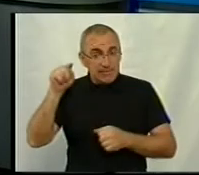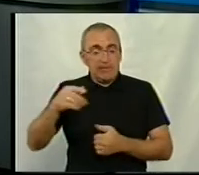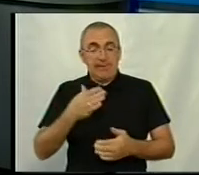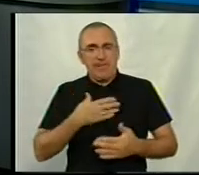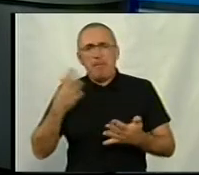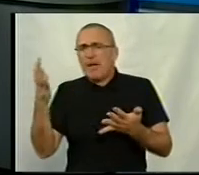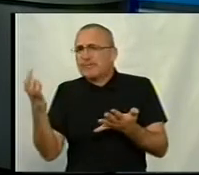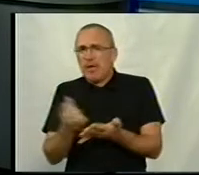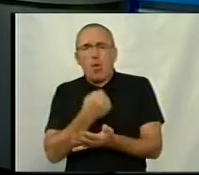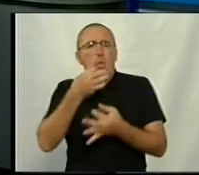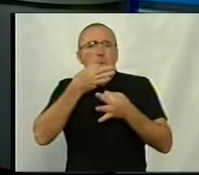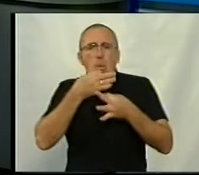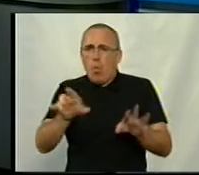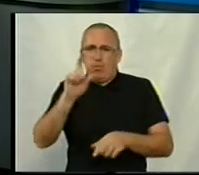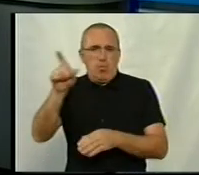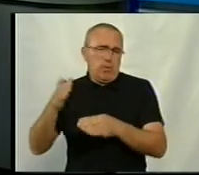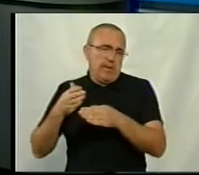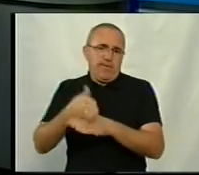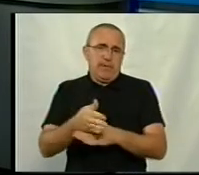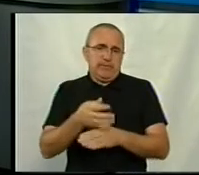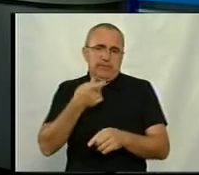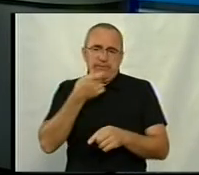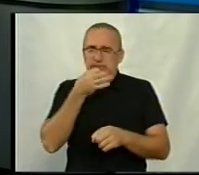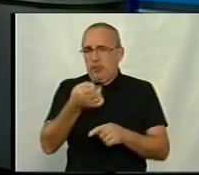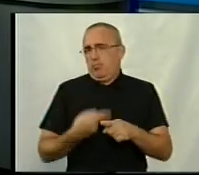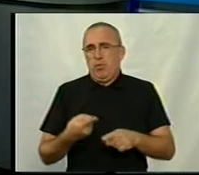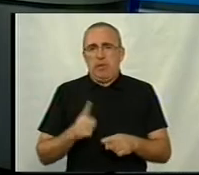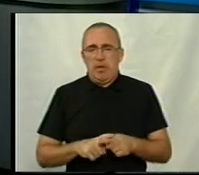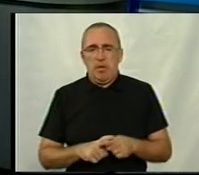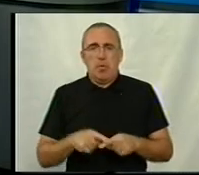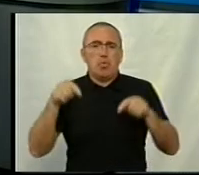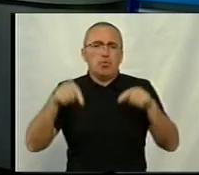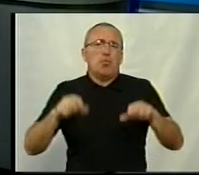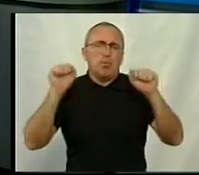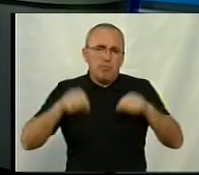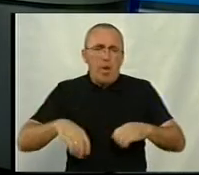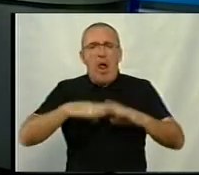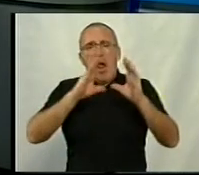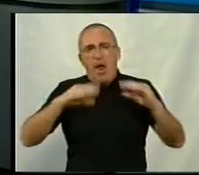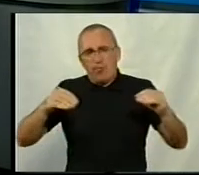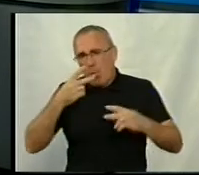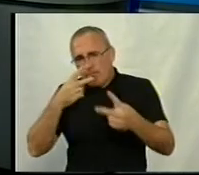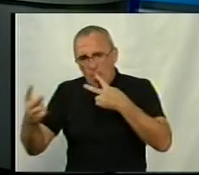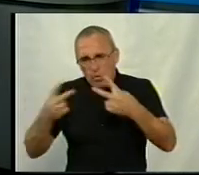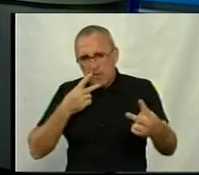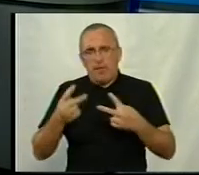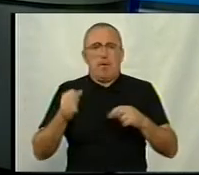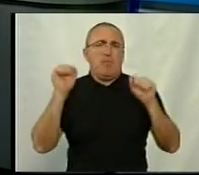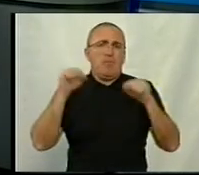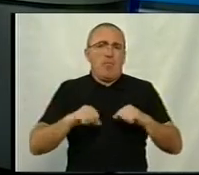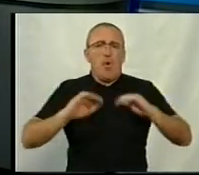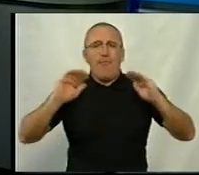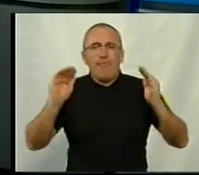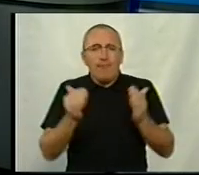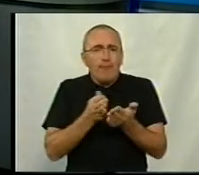знайде любий відвідувач, скажімо так. І тут можна і автомобілі подивитися, і… Тобто в узкої